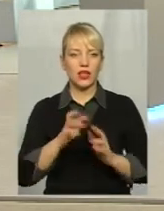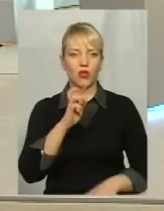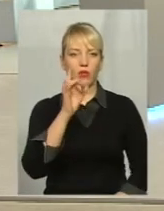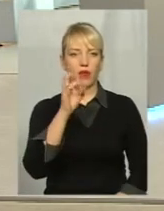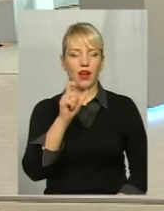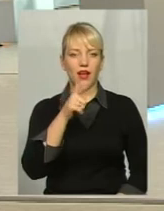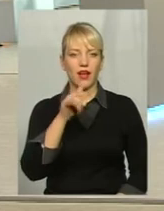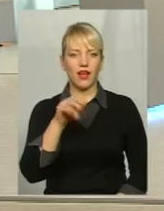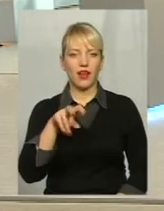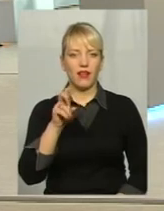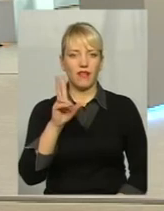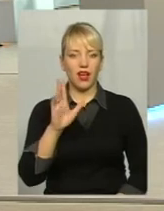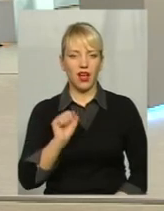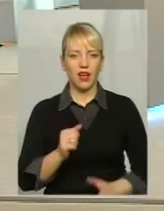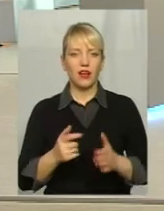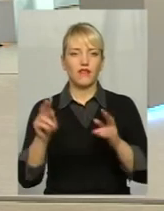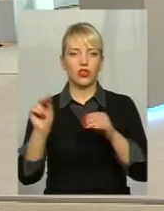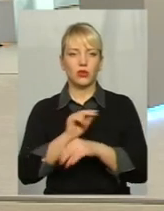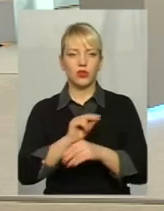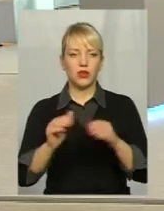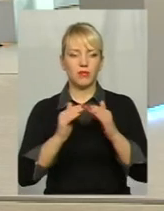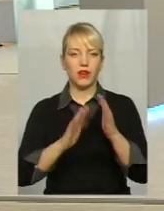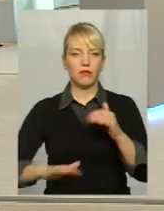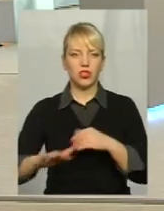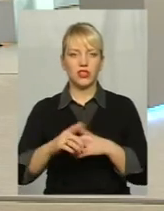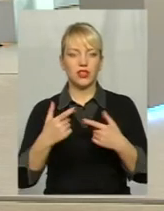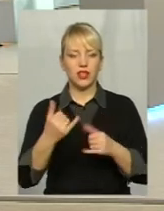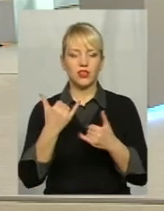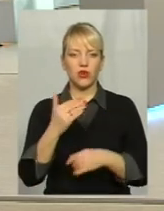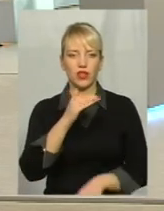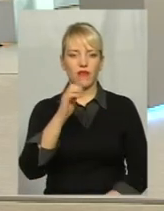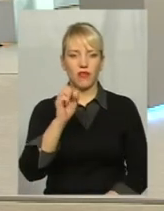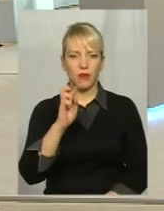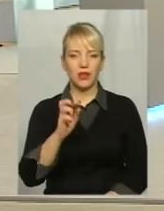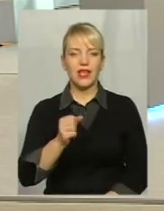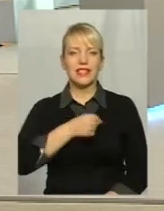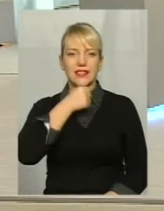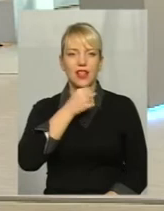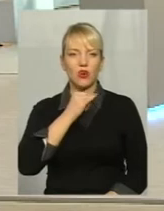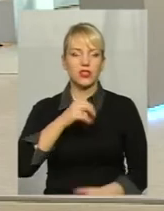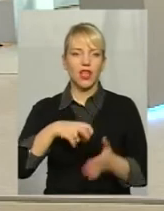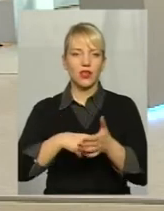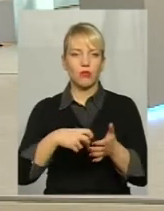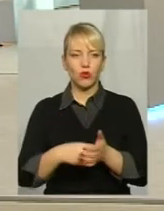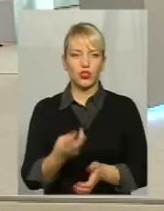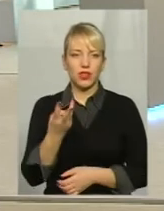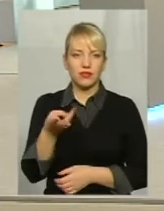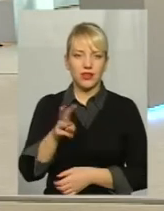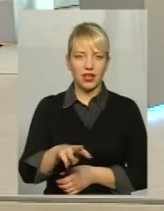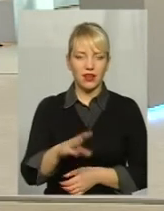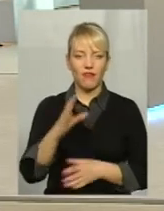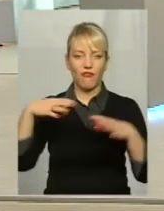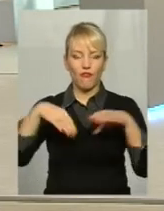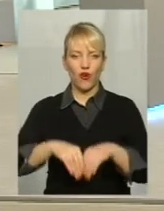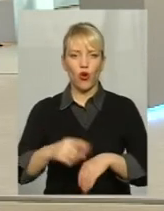відремонтували адмінприміщення Де сьогодні ФАБ, староста і пошта Я кажу, три в одному